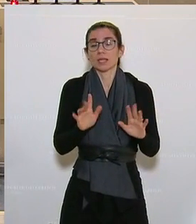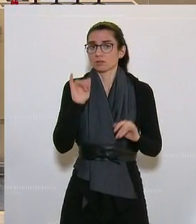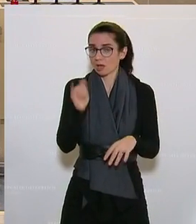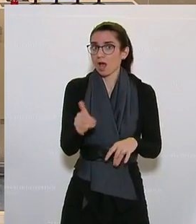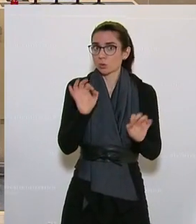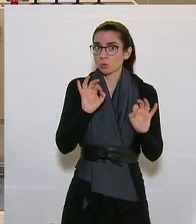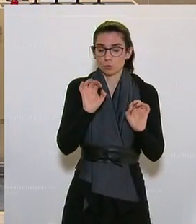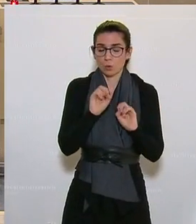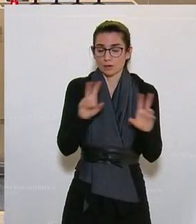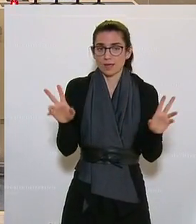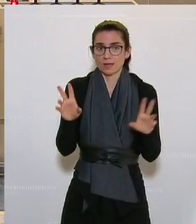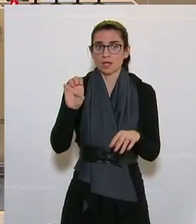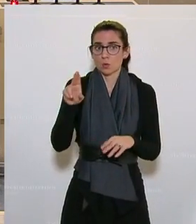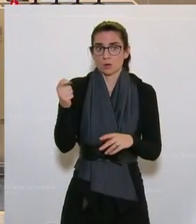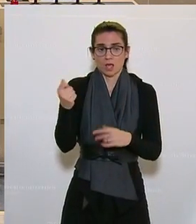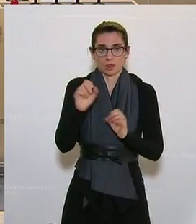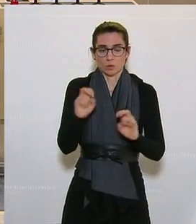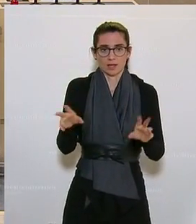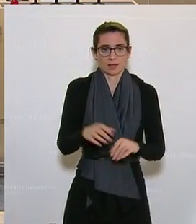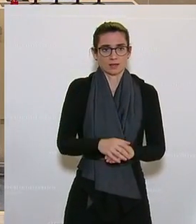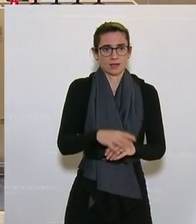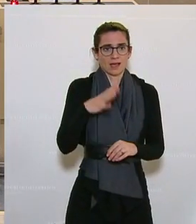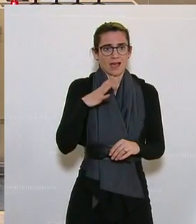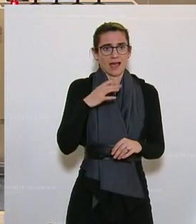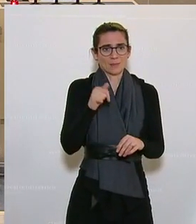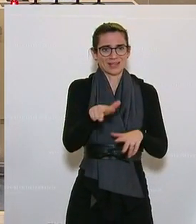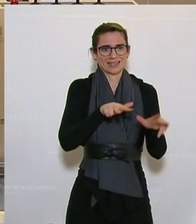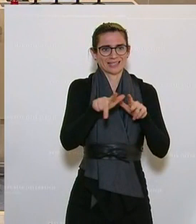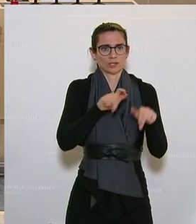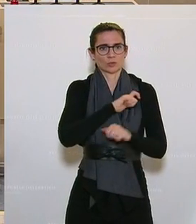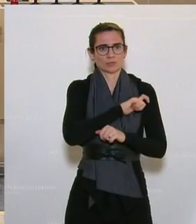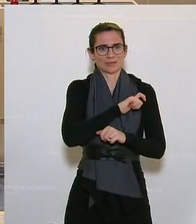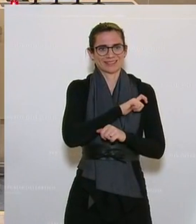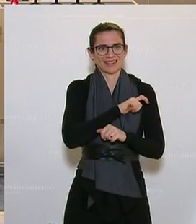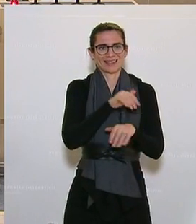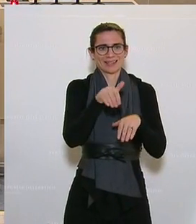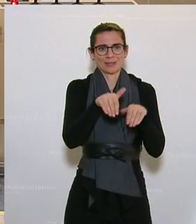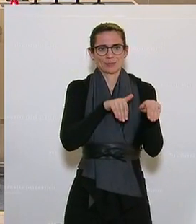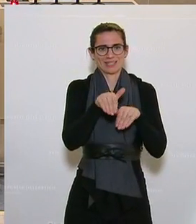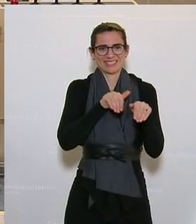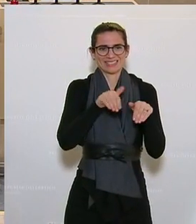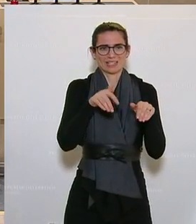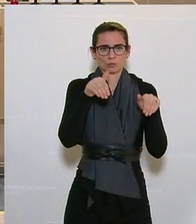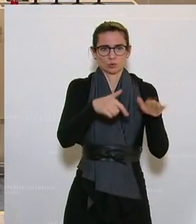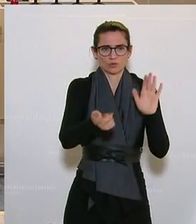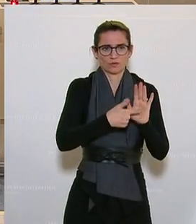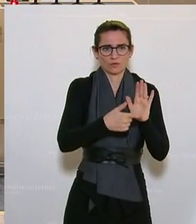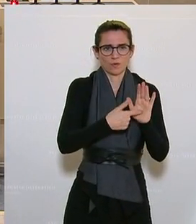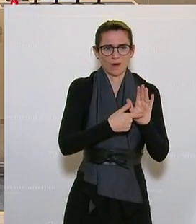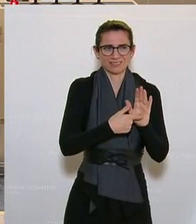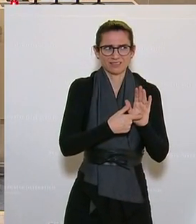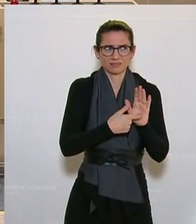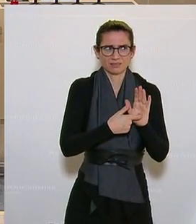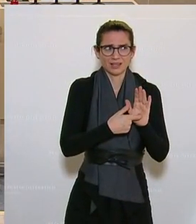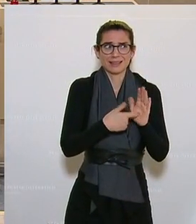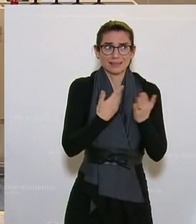ich, braucht man gar nicht darüber diskutieren. Dass allerdings die Regierungsparteien den Minister auffordern müssen, dies zu tun, lässt mich